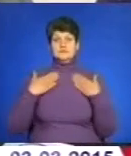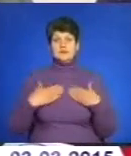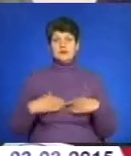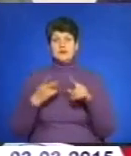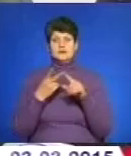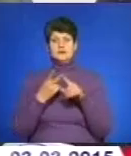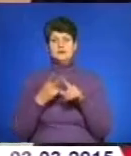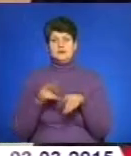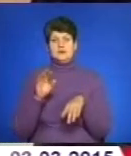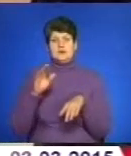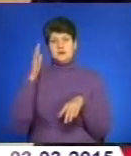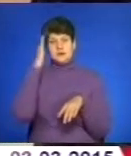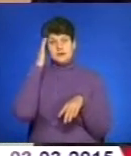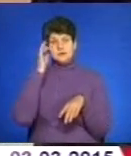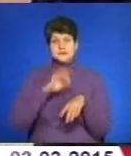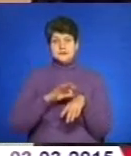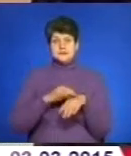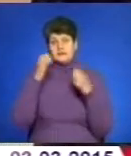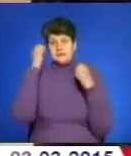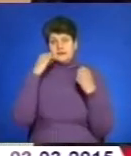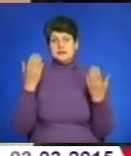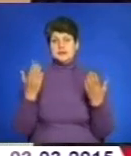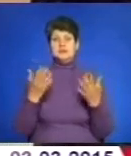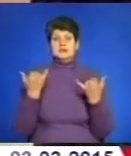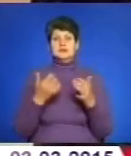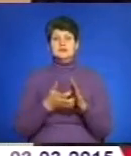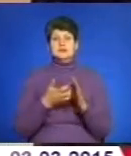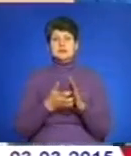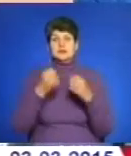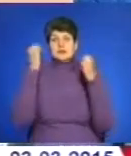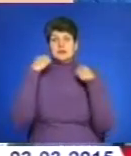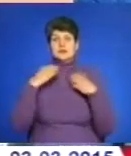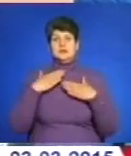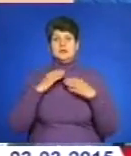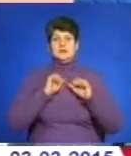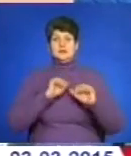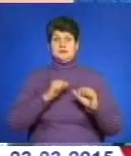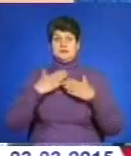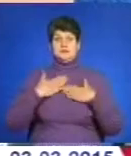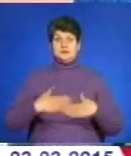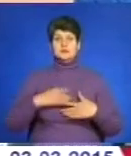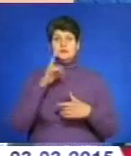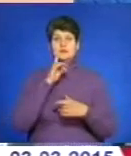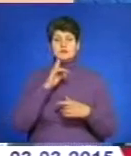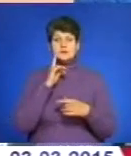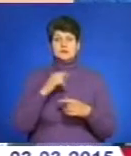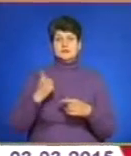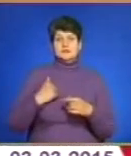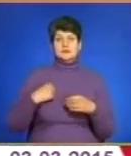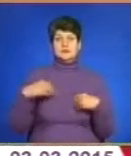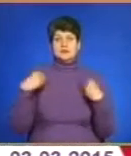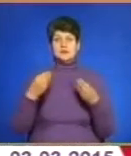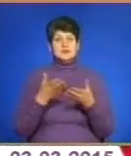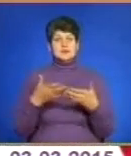головний біль і каски. Наразі солдатам бракує бронежилетів і касок. Тернопільські волонтери поки що військову амуніцію не